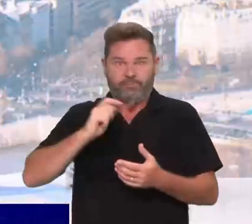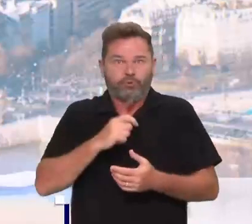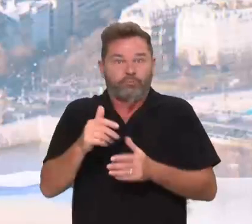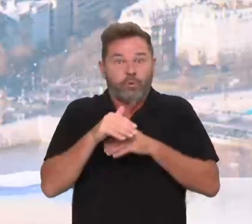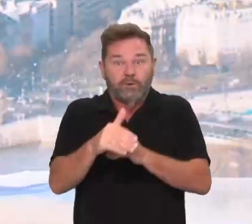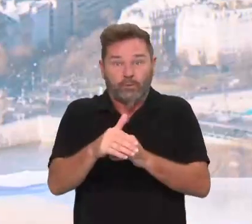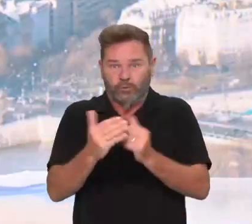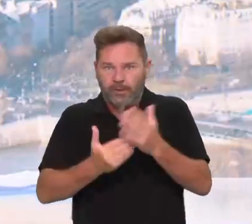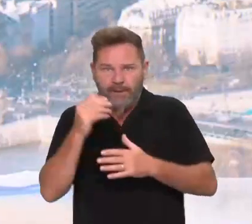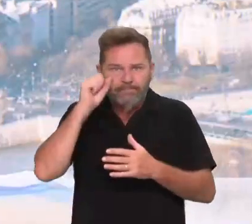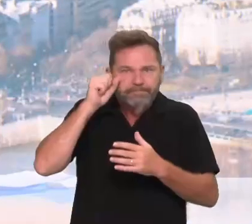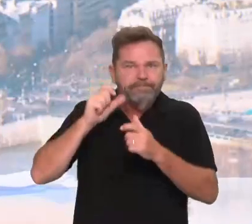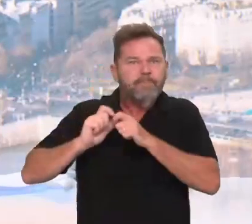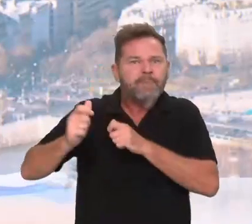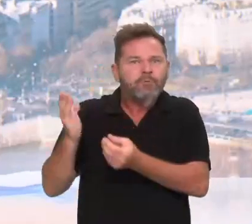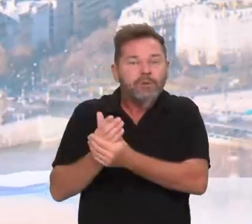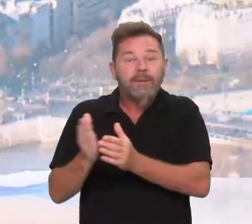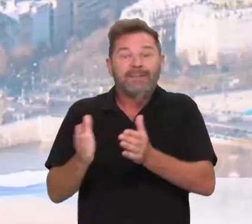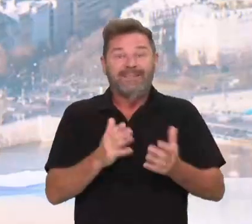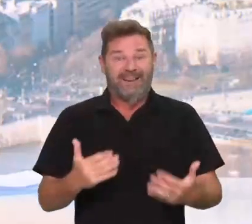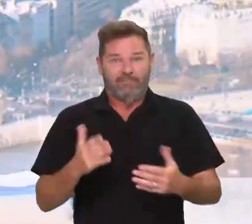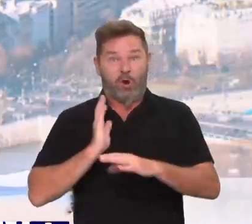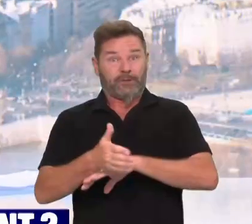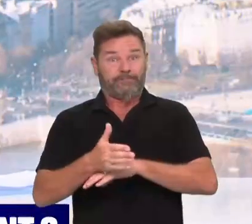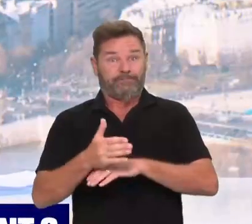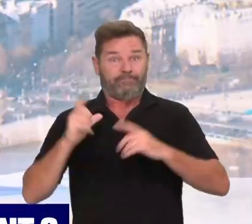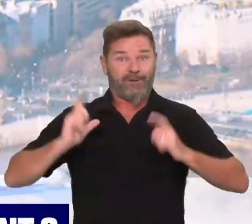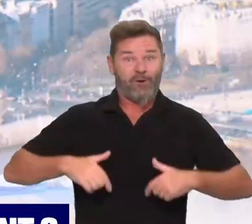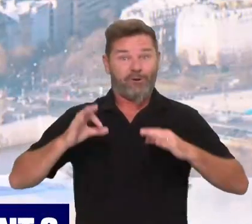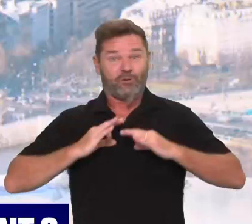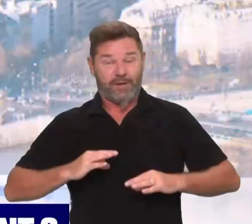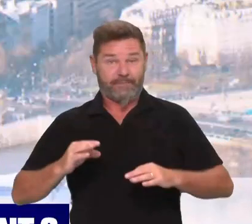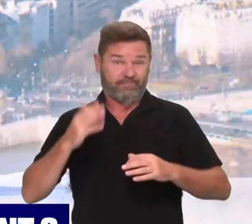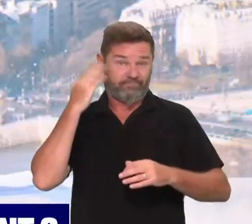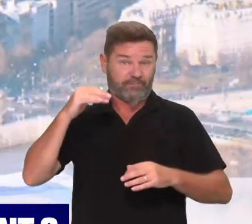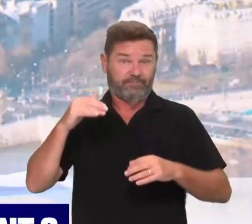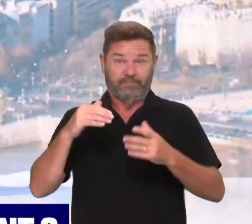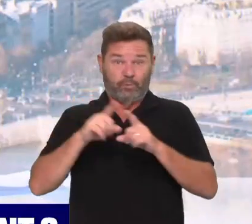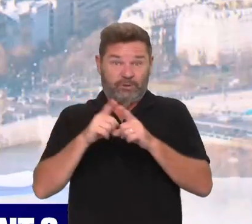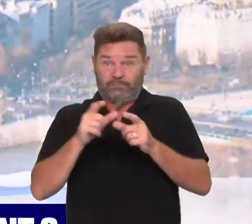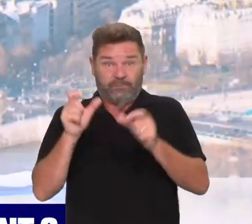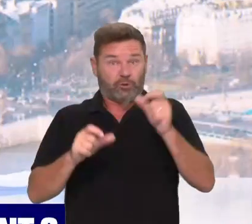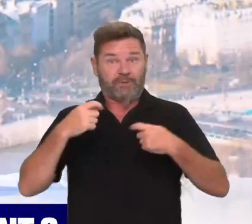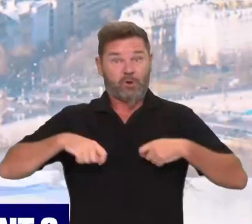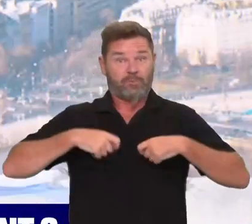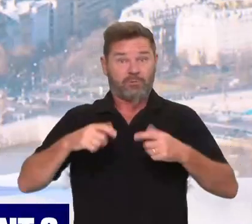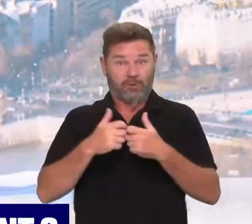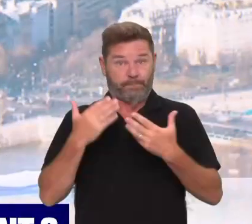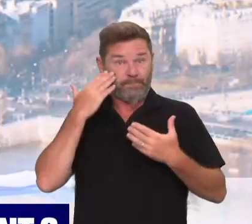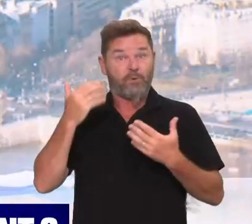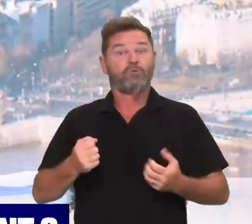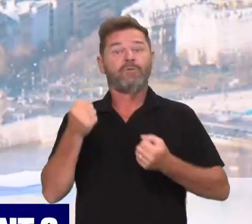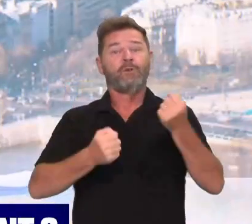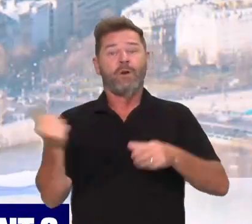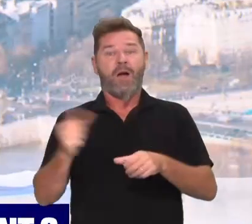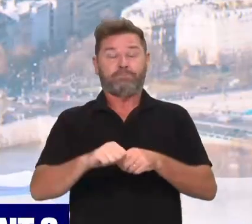Du live ce matin, dans l'actualité également, la rentrée évidemment et son lot de dépenses si vous faites le plein de votre voiture. Aujourd'hui vous allez être vite rappelé à la réalité,